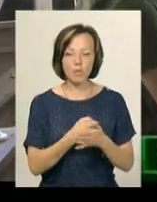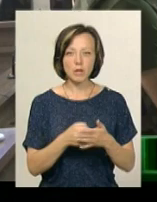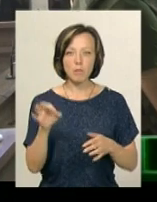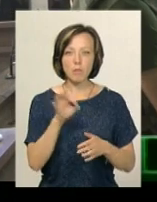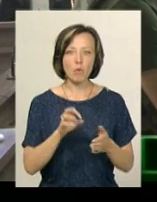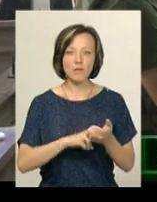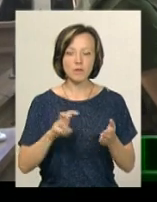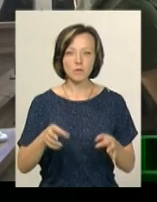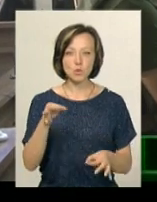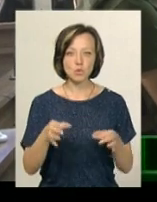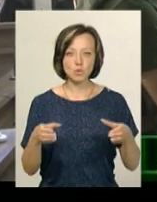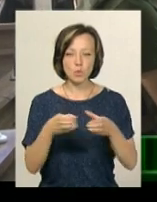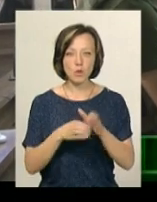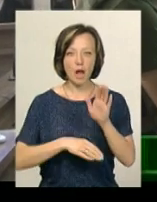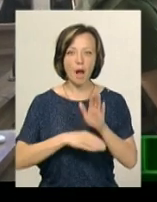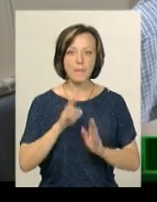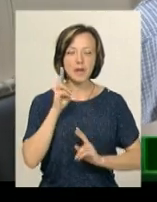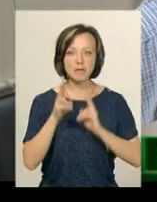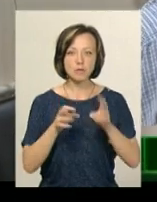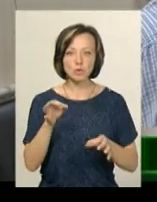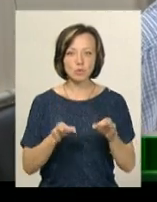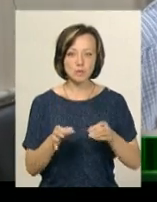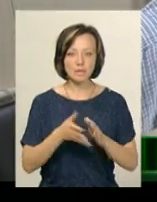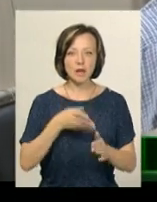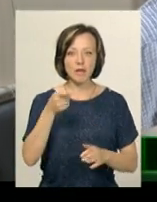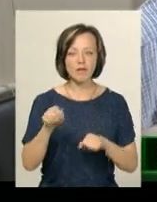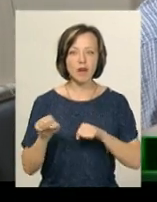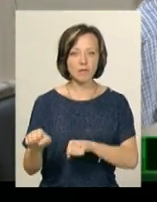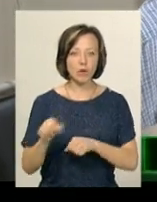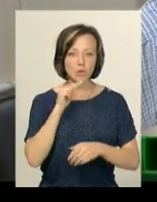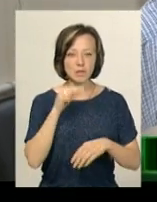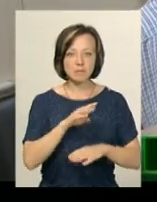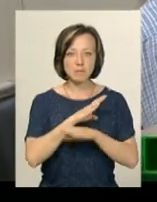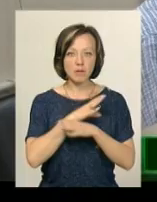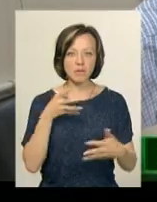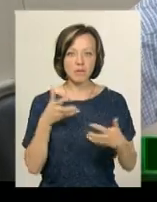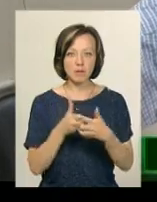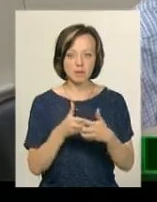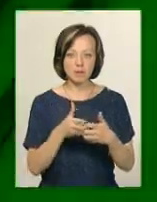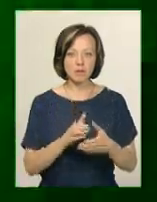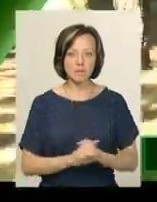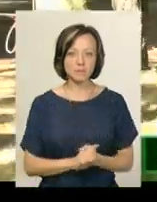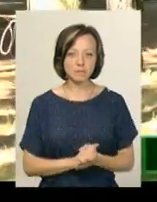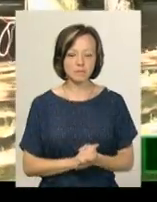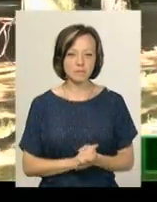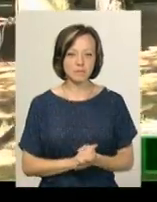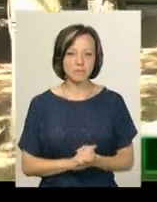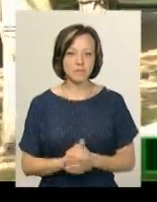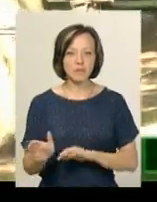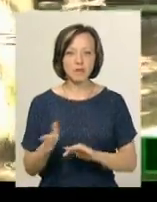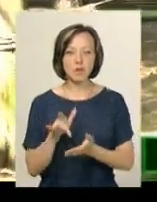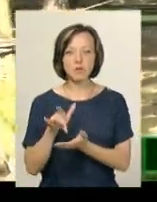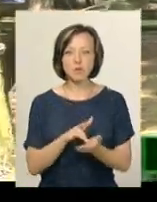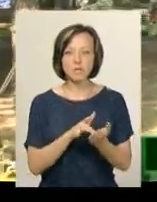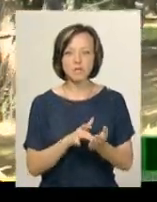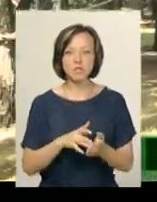відвід колегії суддів Апеляційного суду області заявив захисник, обвинуваченого у смертельному ДТП Євгена Неймака. Туристичний квест